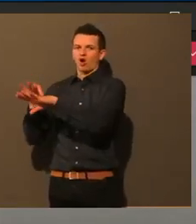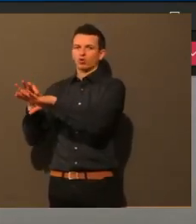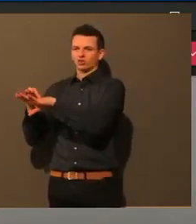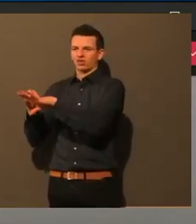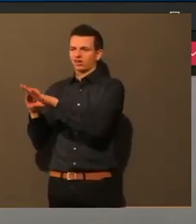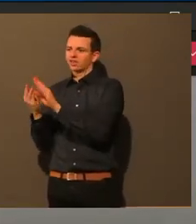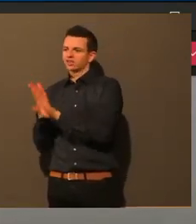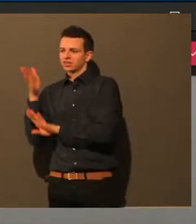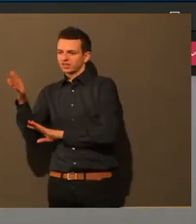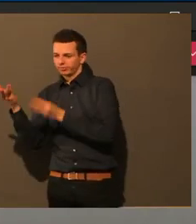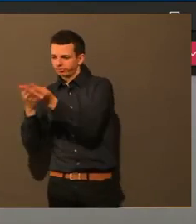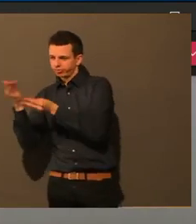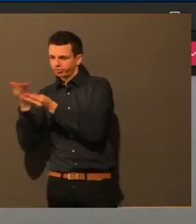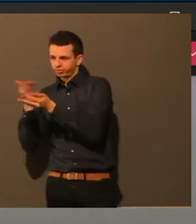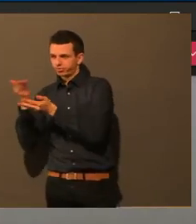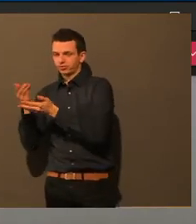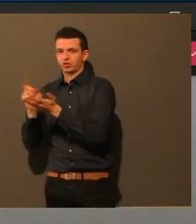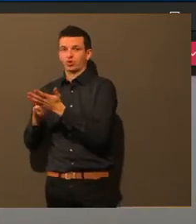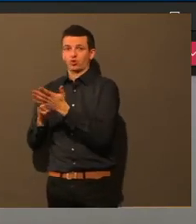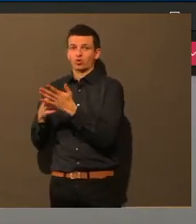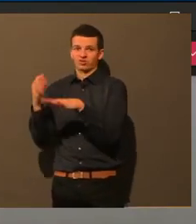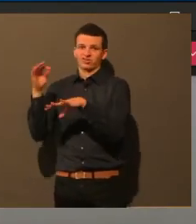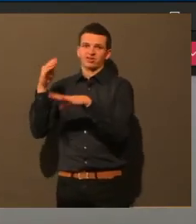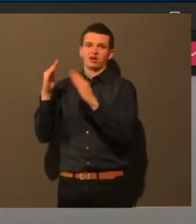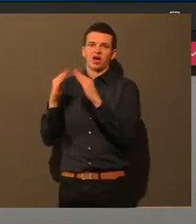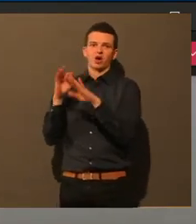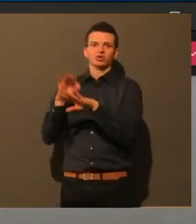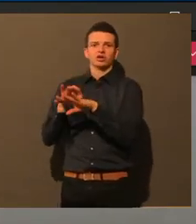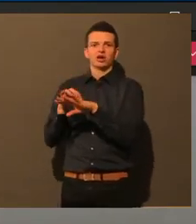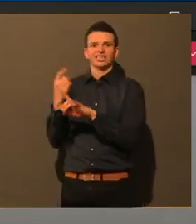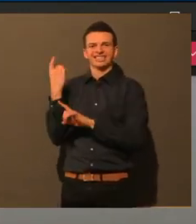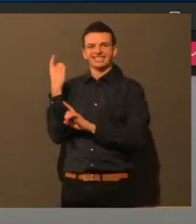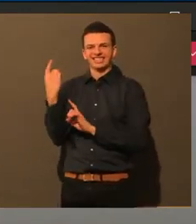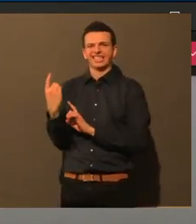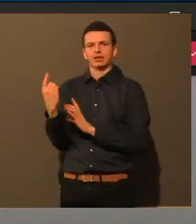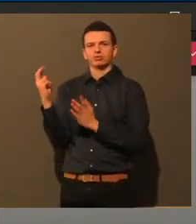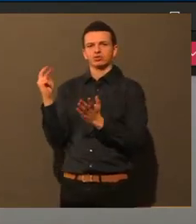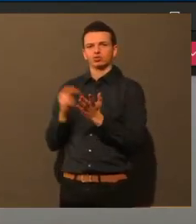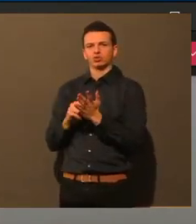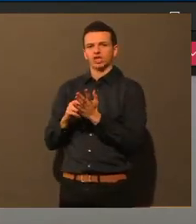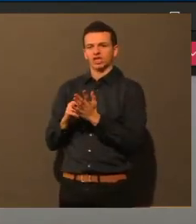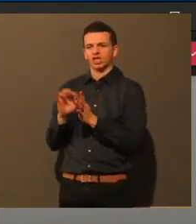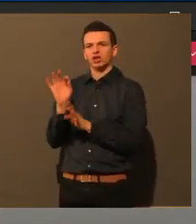zuständig ist. Und ich glaube, das ist einfach auch schwierig, da irgendwas zu sagen.